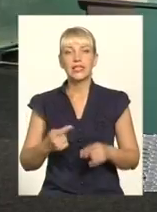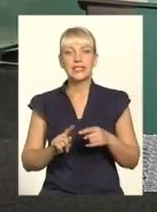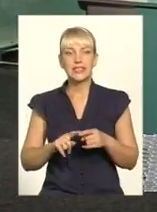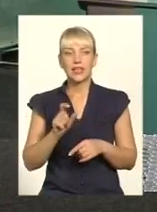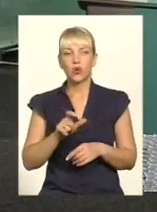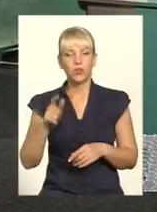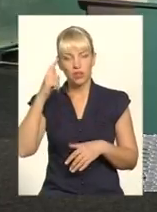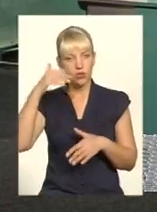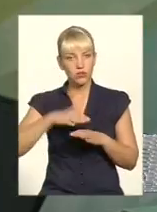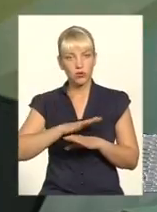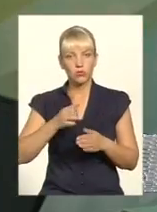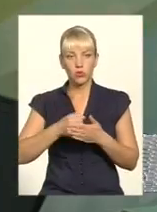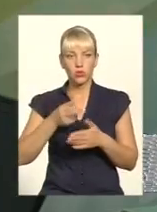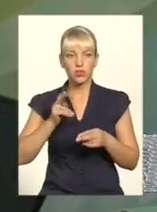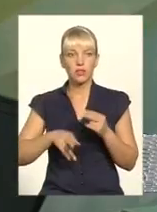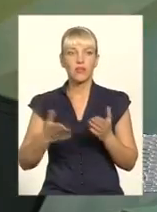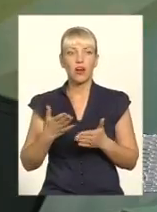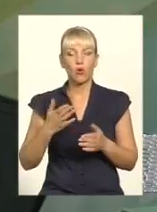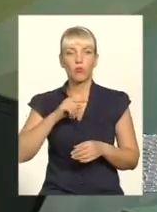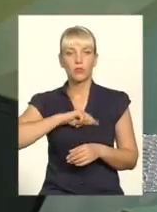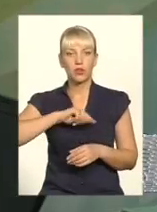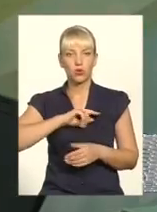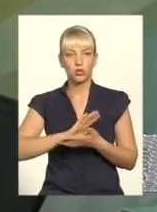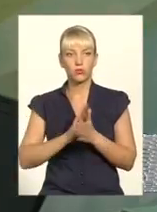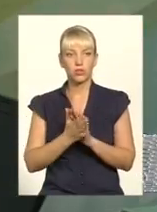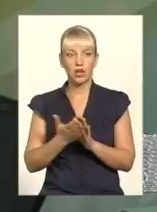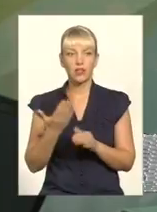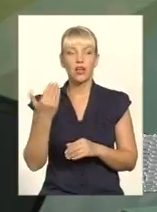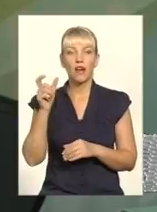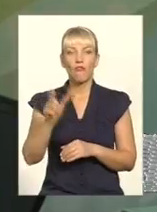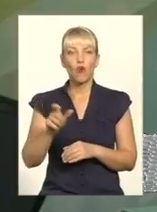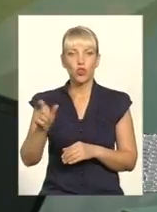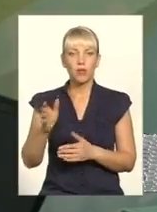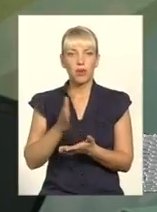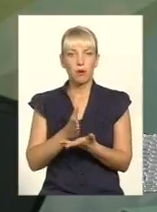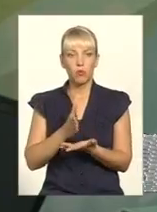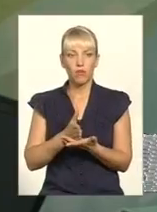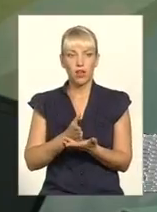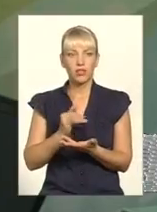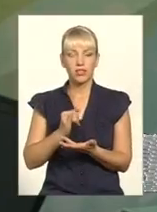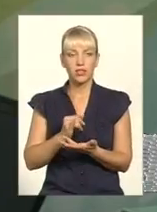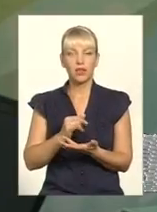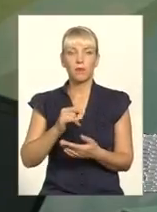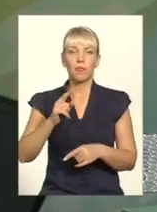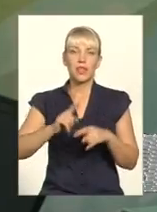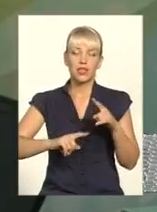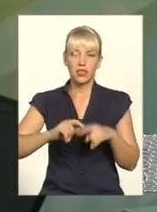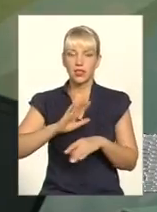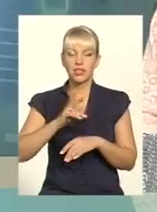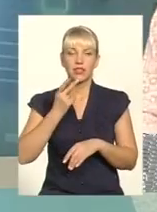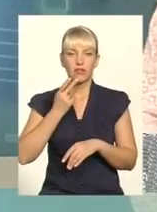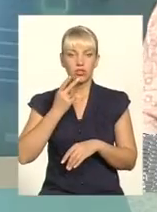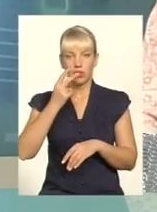не усвідомлюють до кінця, в якому психологічному стані вони перебувають. І близькі та рідні не завжди їх